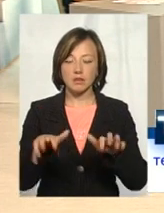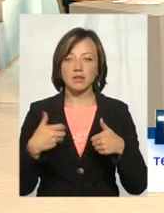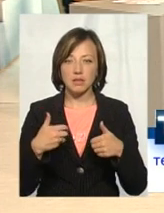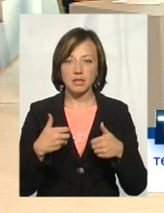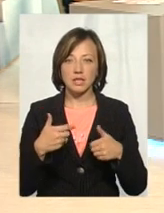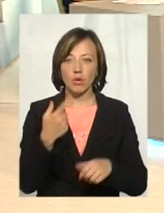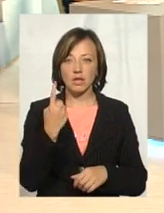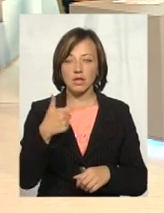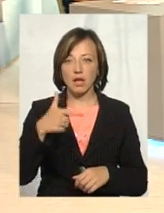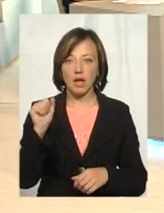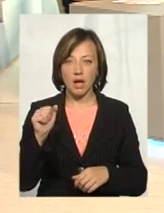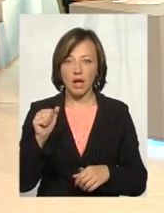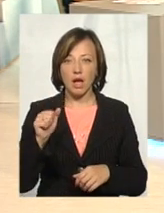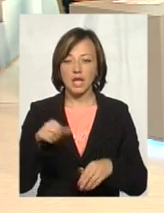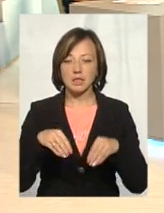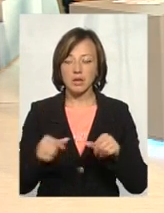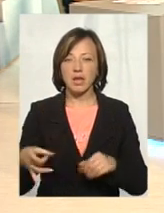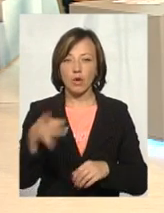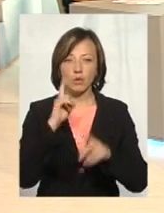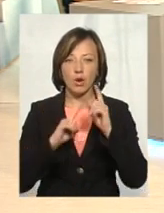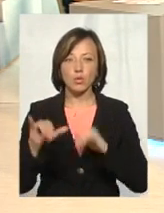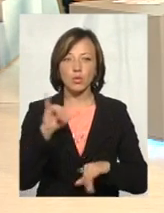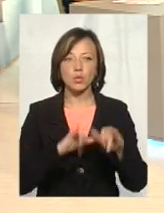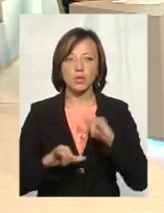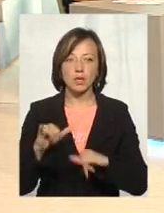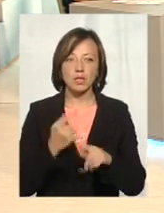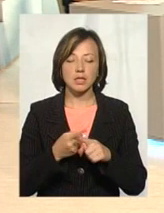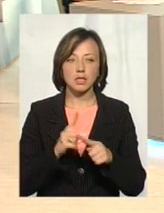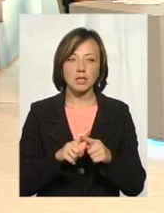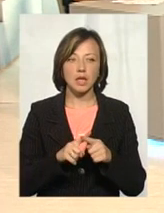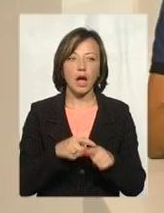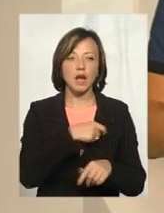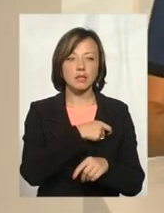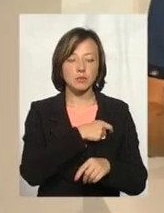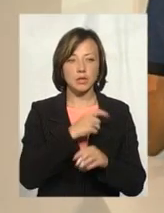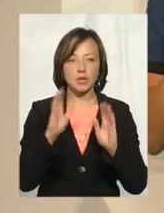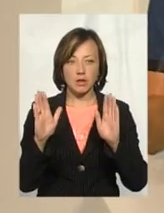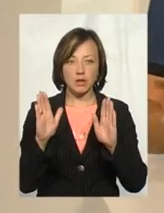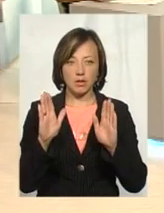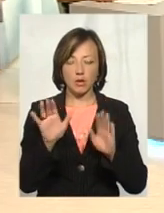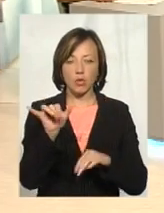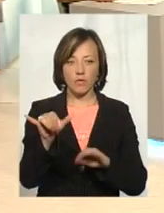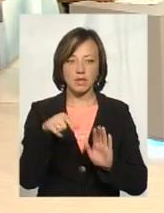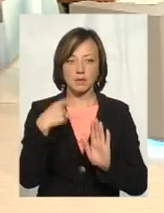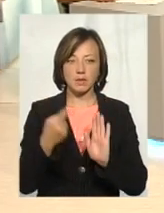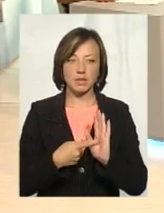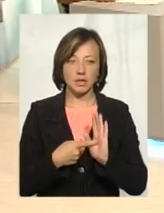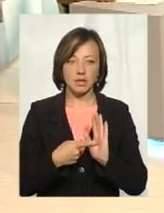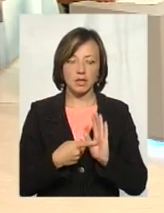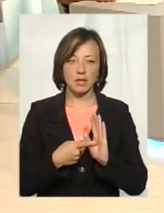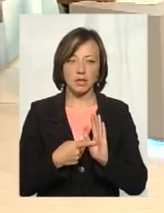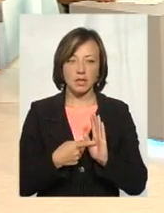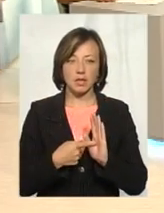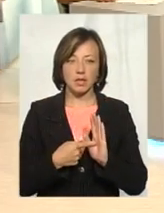дунирішній землі районної ради, то бігінці зі маєтівати. Пане депутате, я перепрошую, у вас є запитання, чи немає?